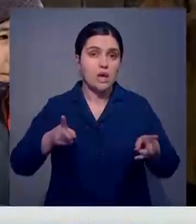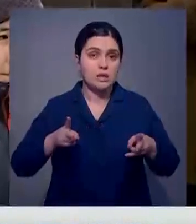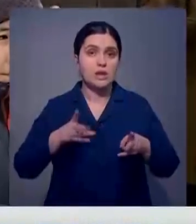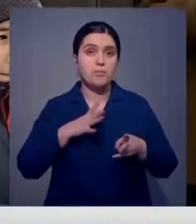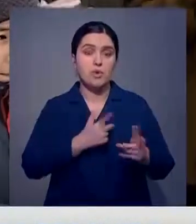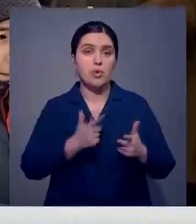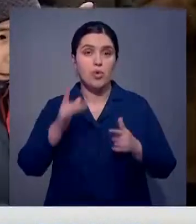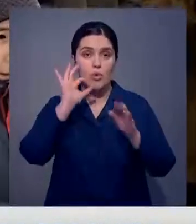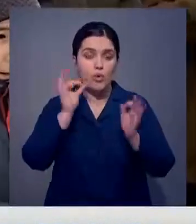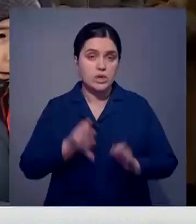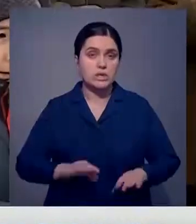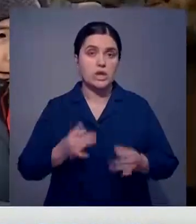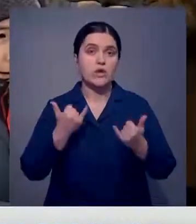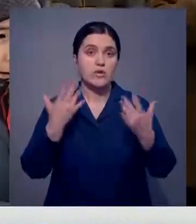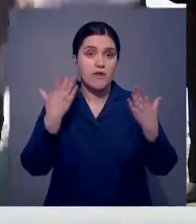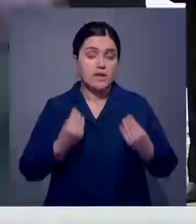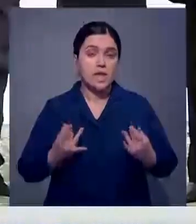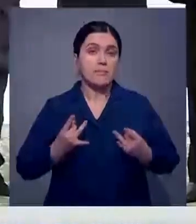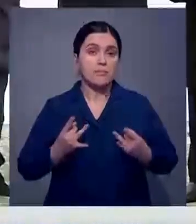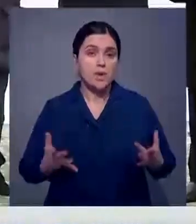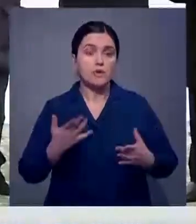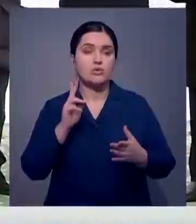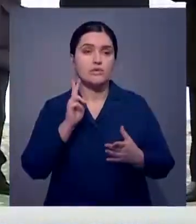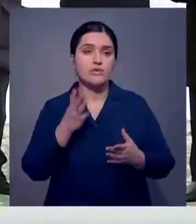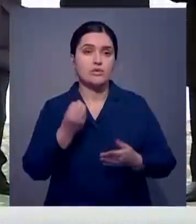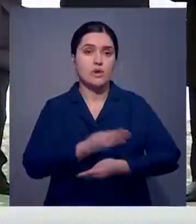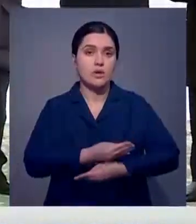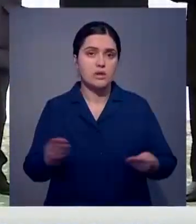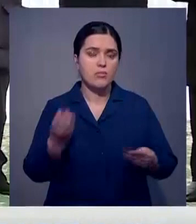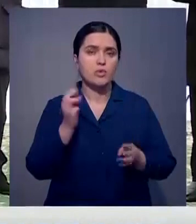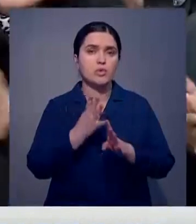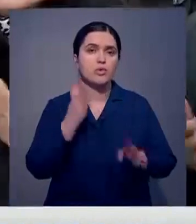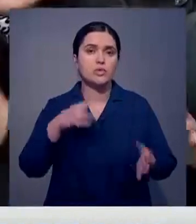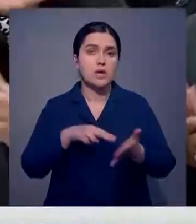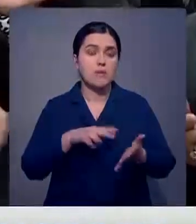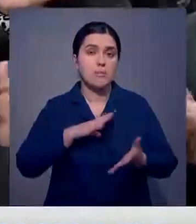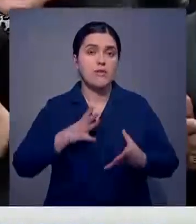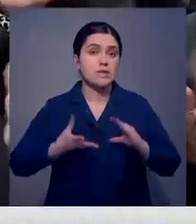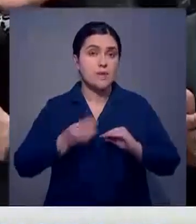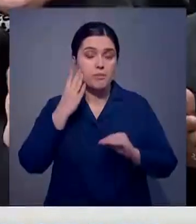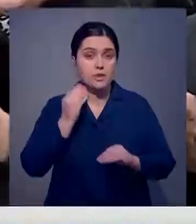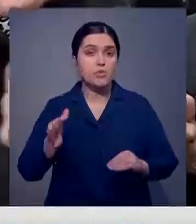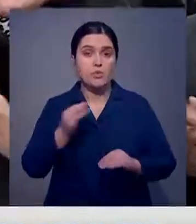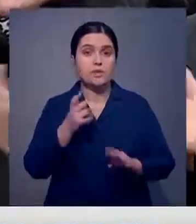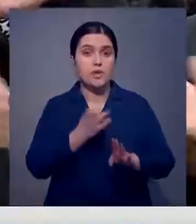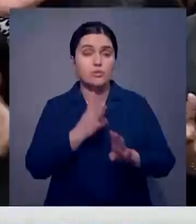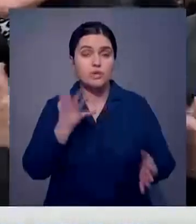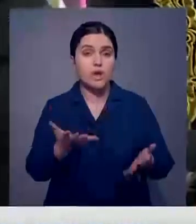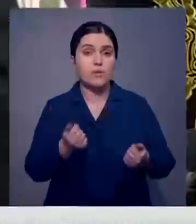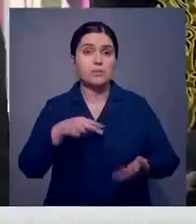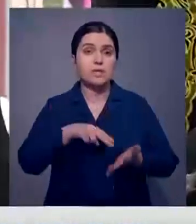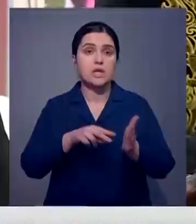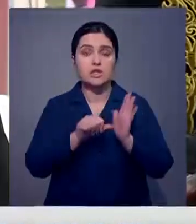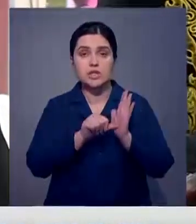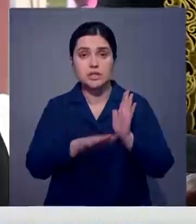осенью. Сегодня, в День независимости страны, жильем обзавелась еще одна часть очередников. В целом же в Алматинской области в очереди на получение